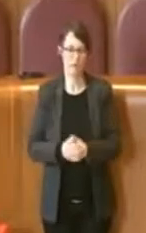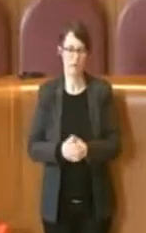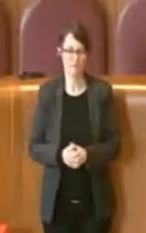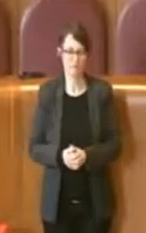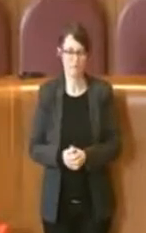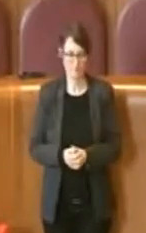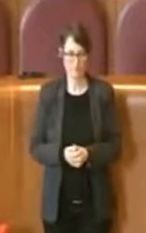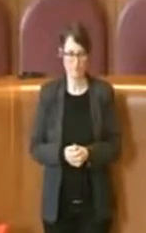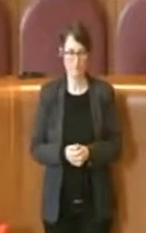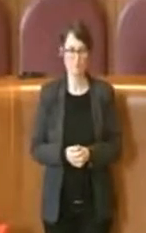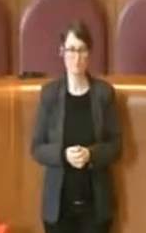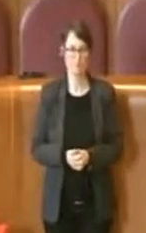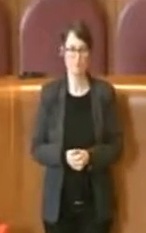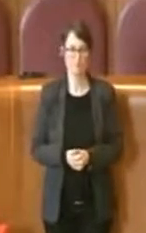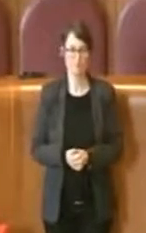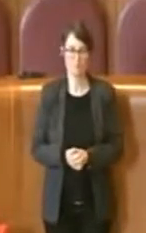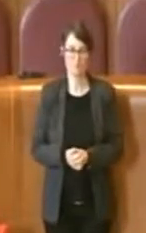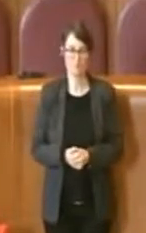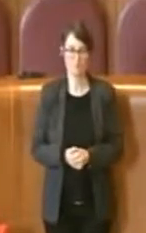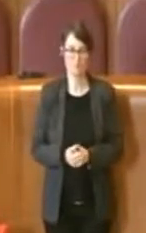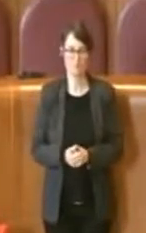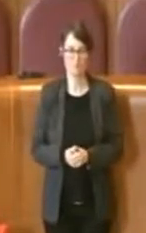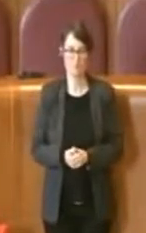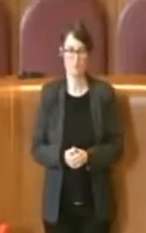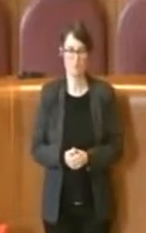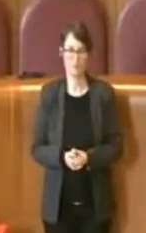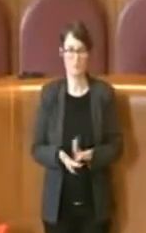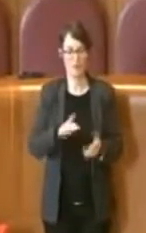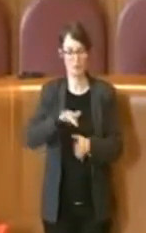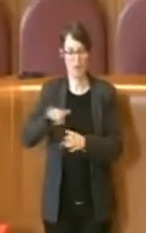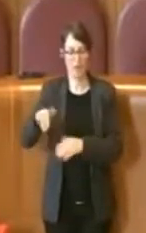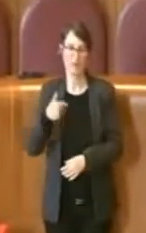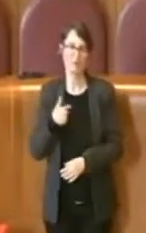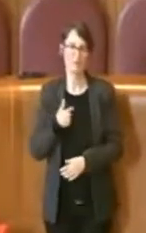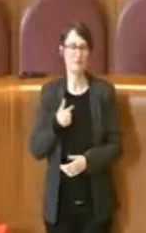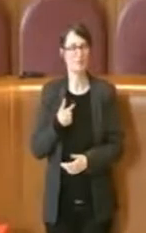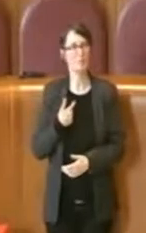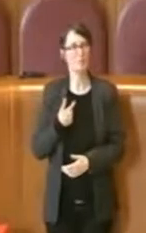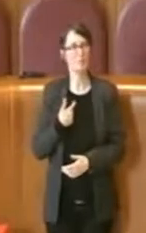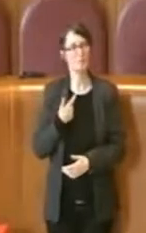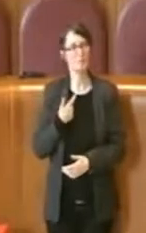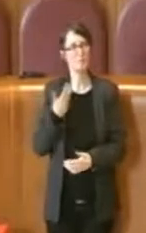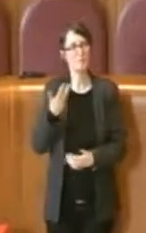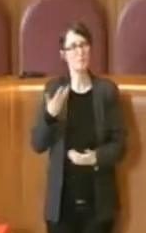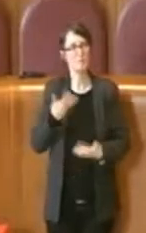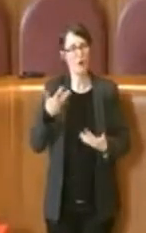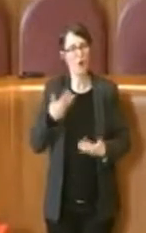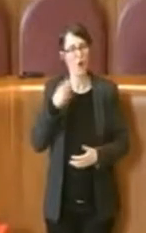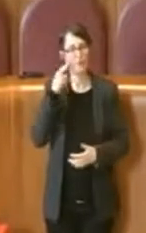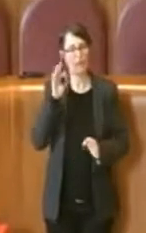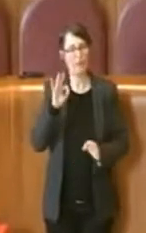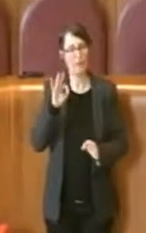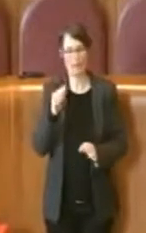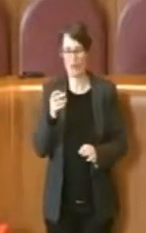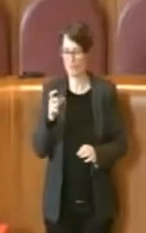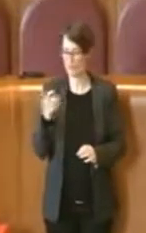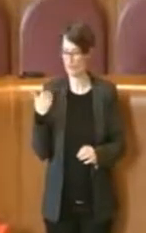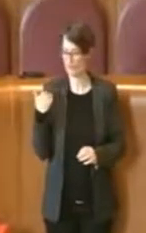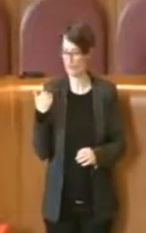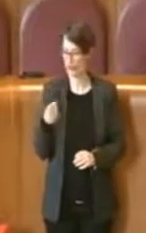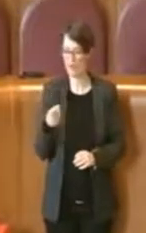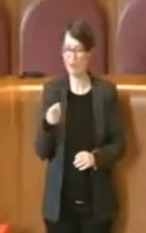Contemporaneamente mi fa piacere ricordare come nei giorni scorsi l'assessore Elemetti, insieme alla ragioneria,